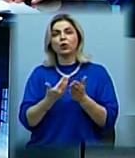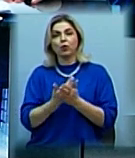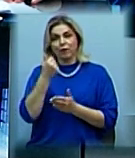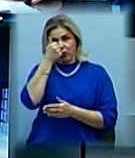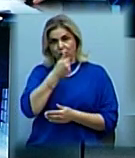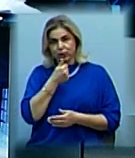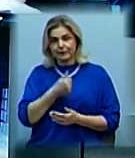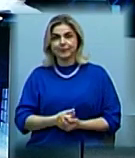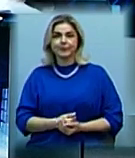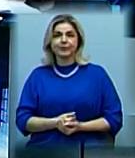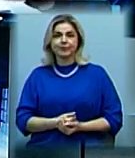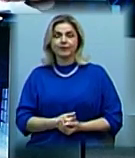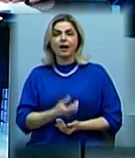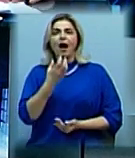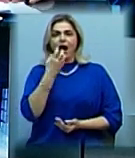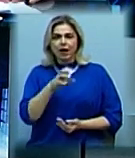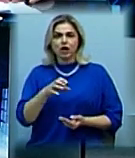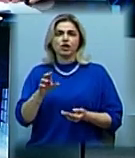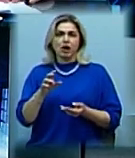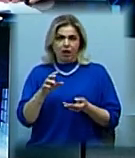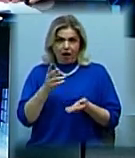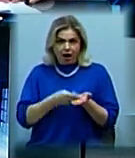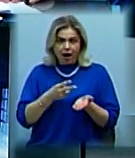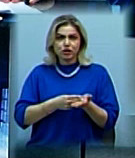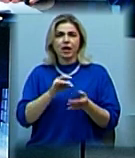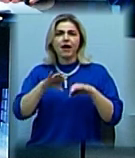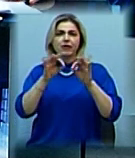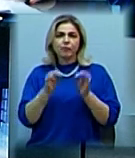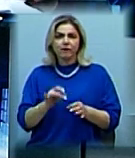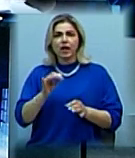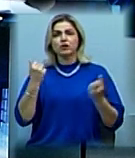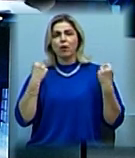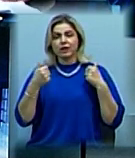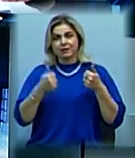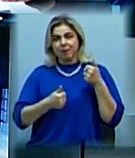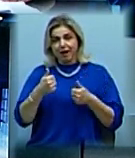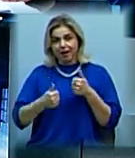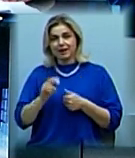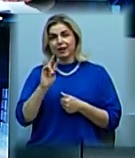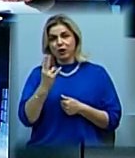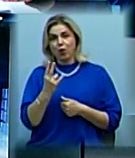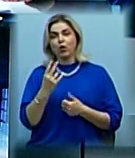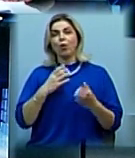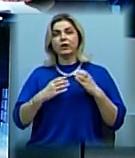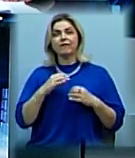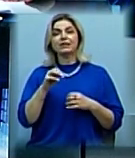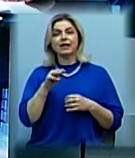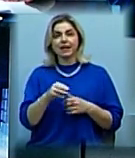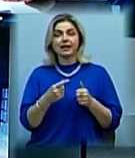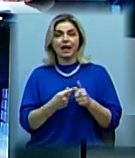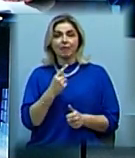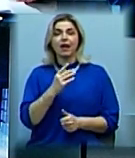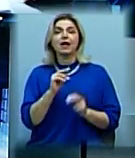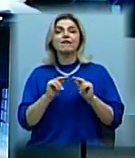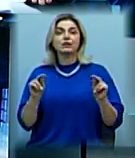«Гарячий коліш» – виставка народного мистецтва, спортивні змагання. В Миколаївському національному університеті імені Василя